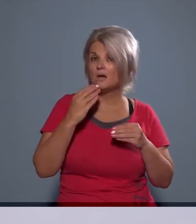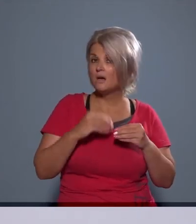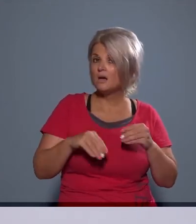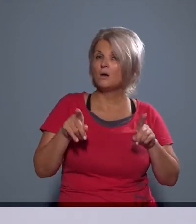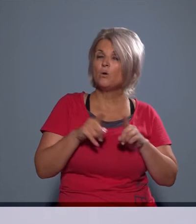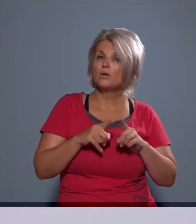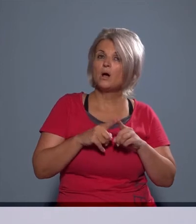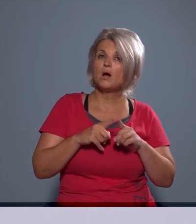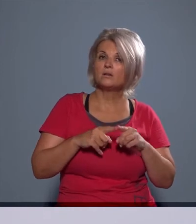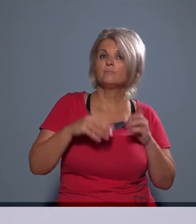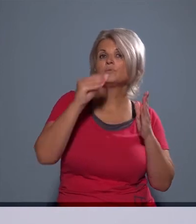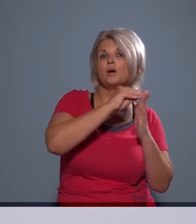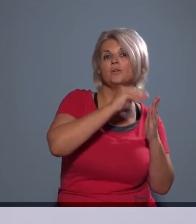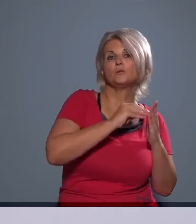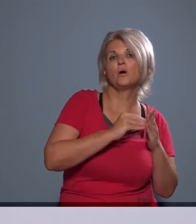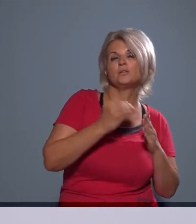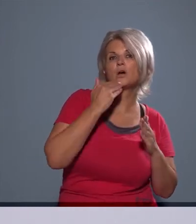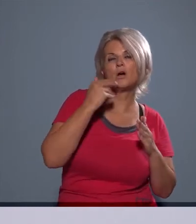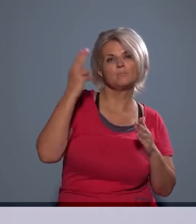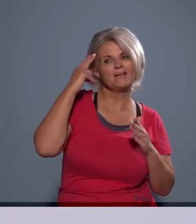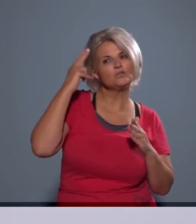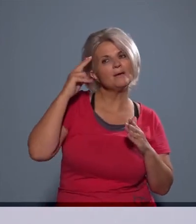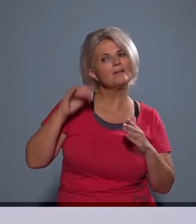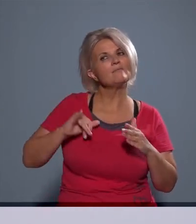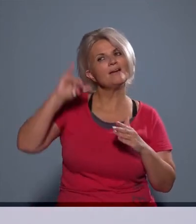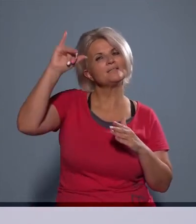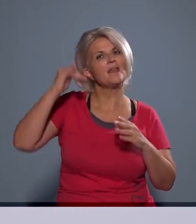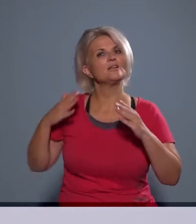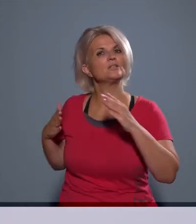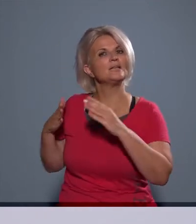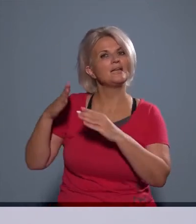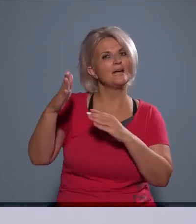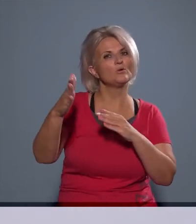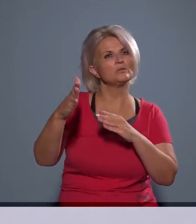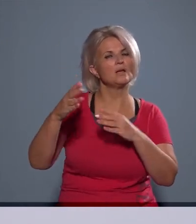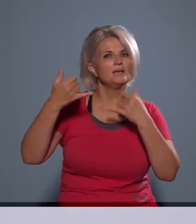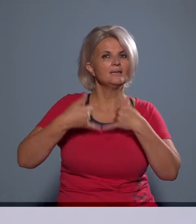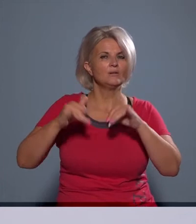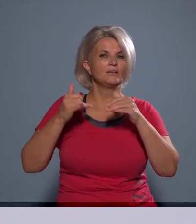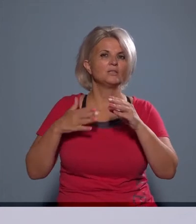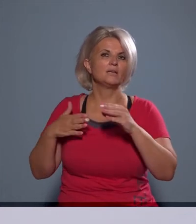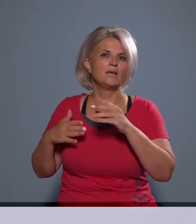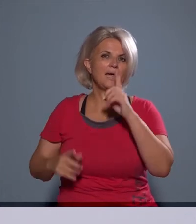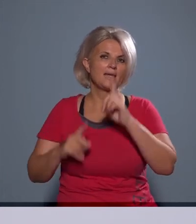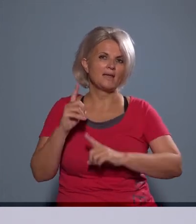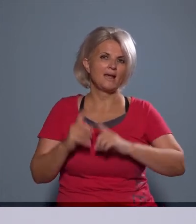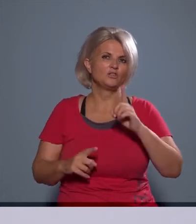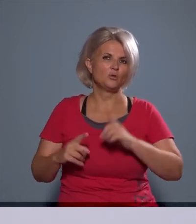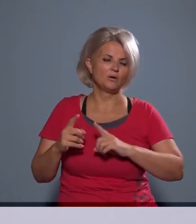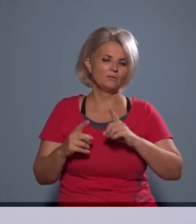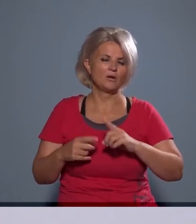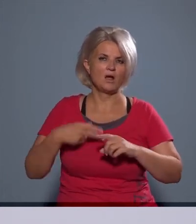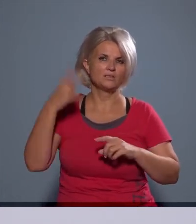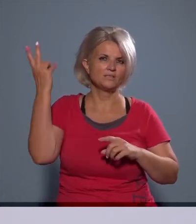ismerhessen meg, amelyek ezeknek a felszállási irányoknak, indulási eljárásoknak a megalapozását, a